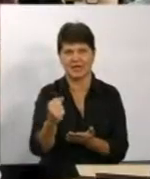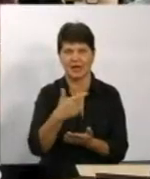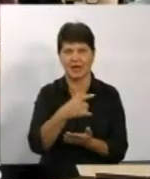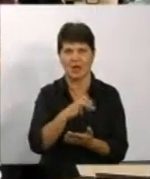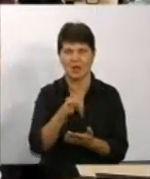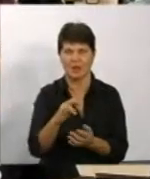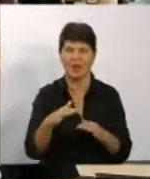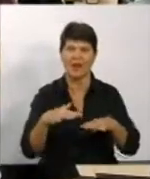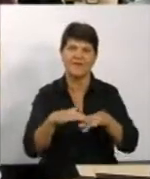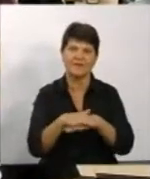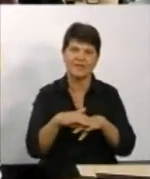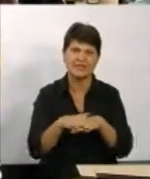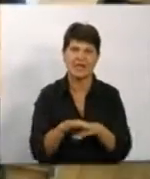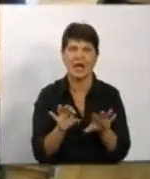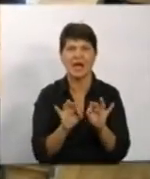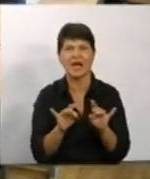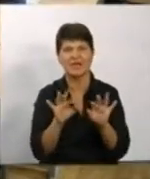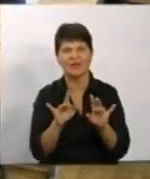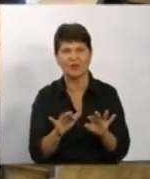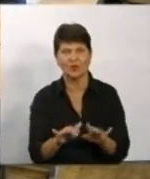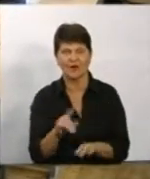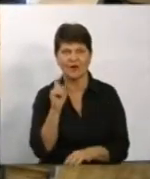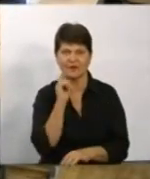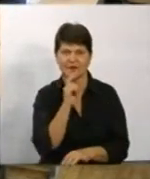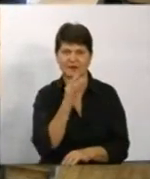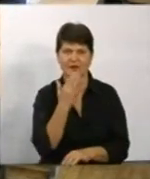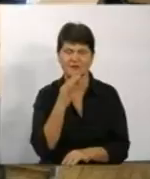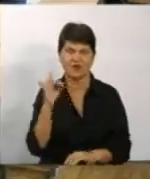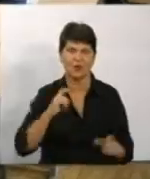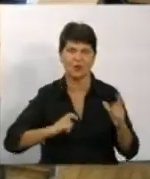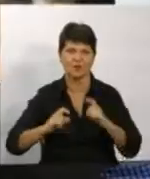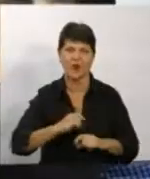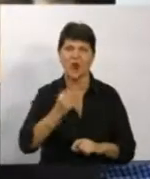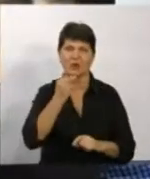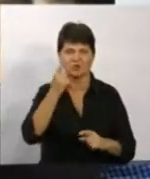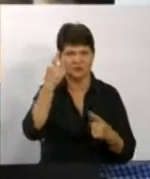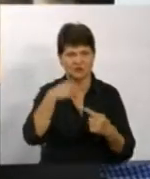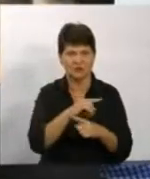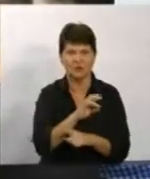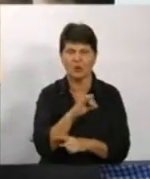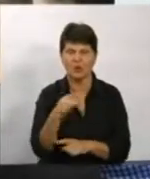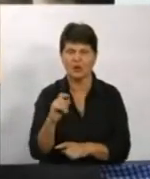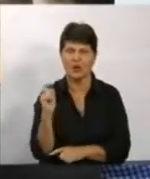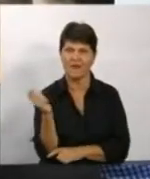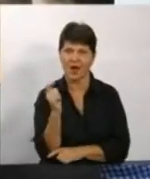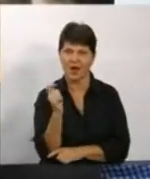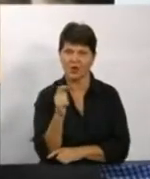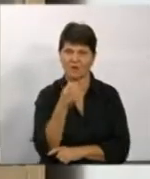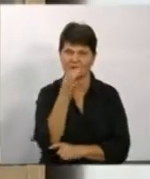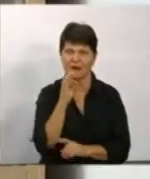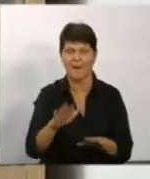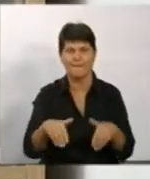фізику та інформатику у Вінницькому коледжі Національного університету харчових технологій. У Харкові, каже, буде